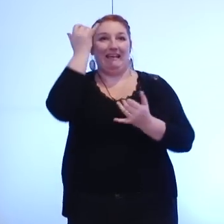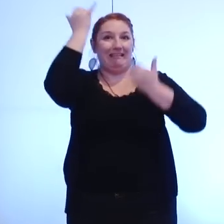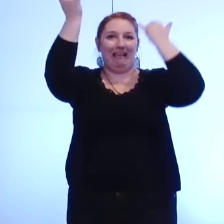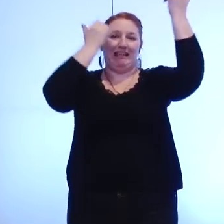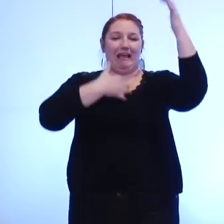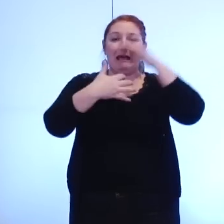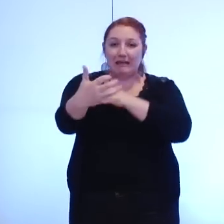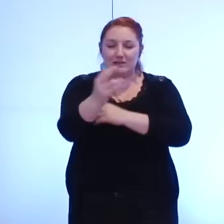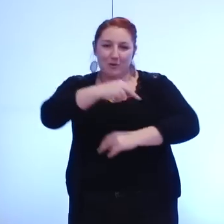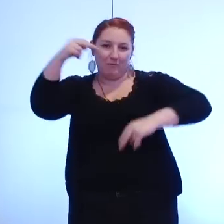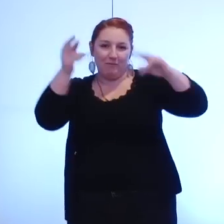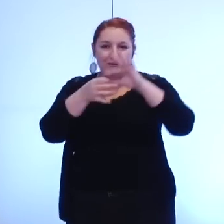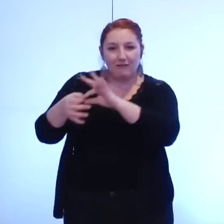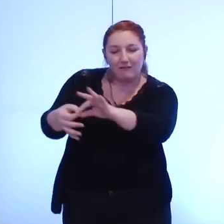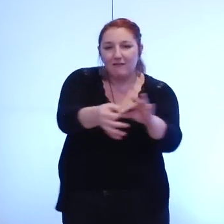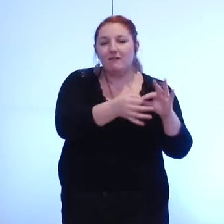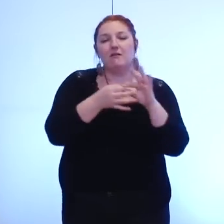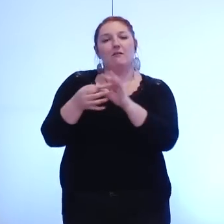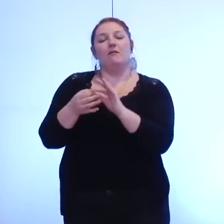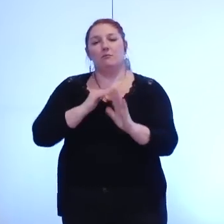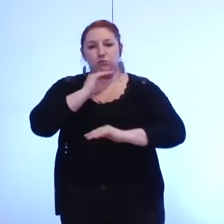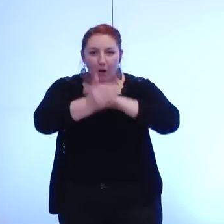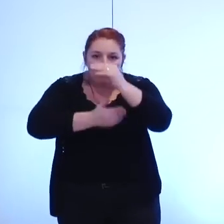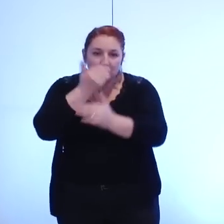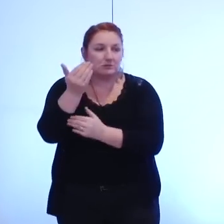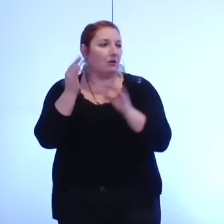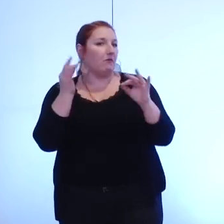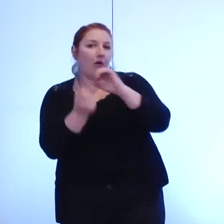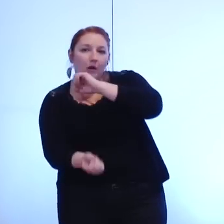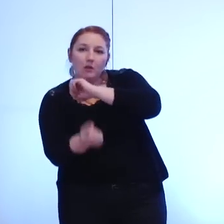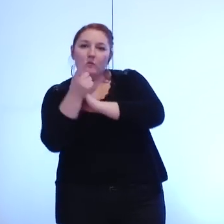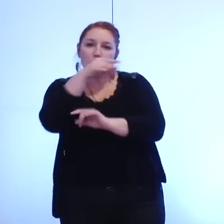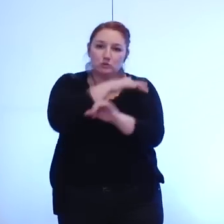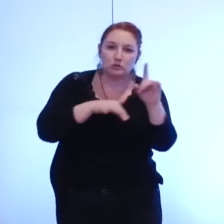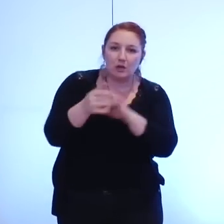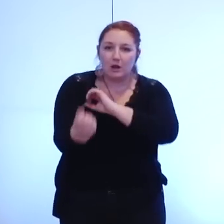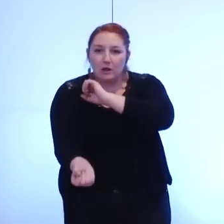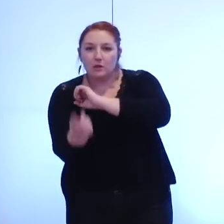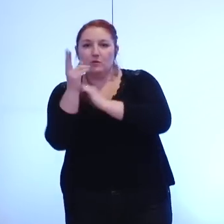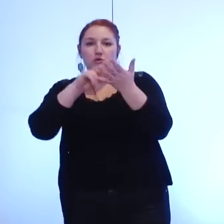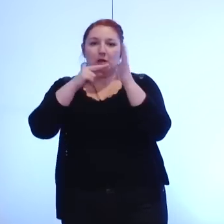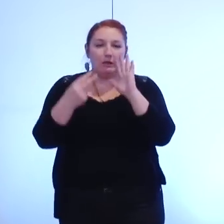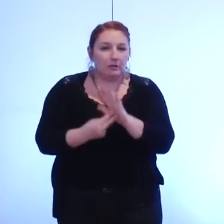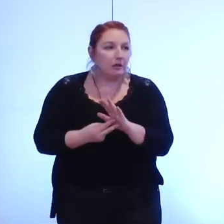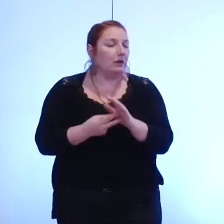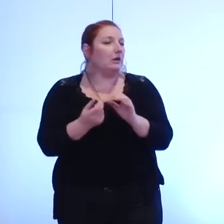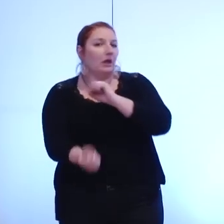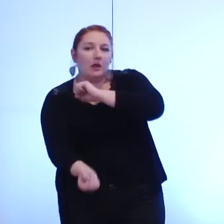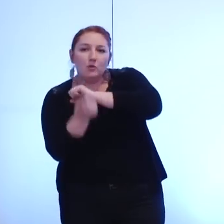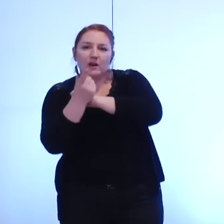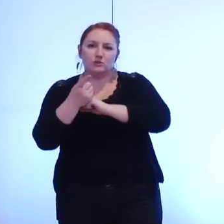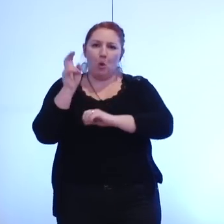permet à la fois de tisser les solidarités d'avancer dans l'innovation sociale dans l'innovation technique également dans l'innovation